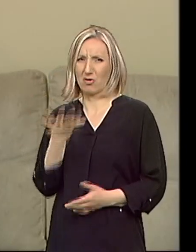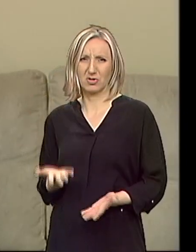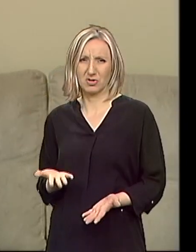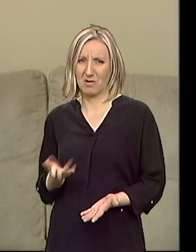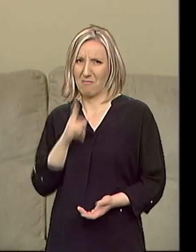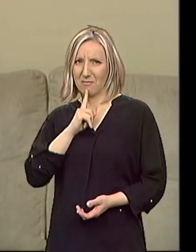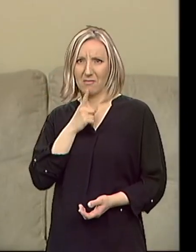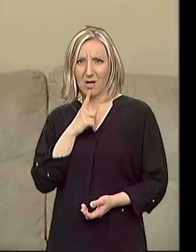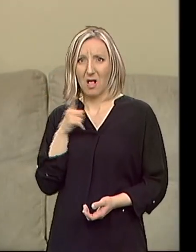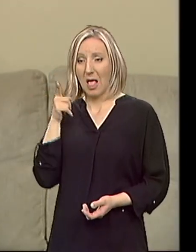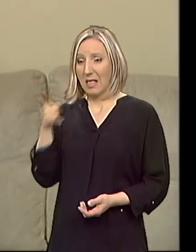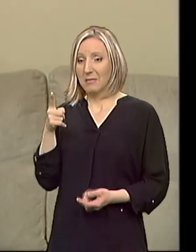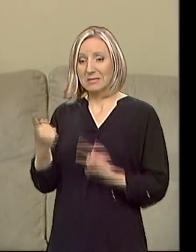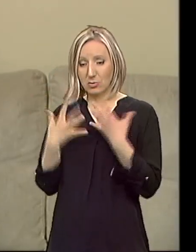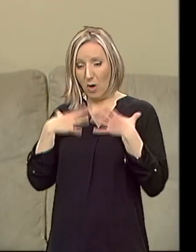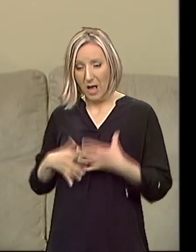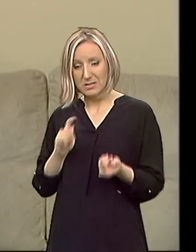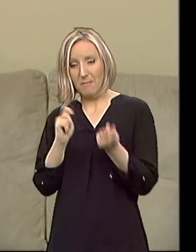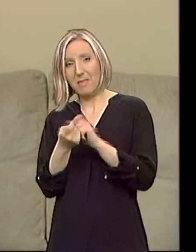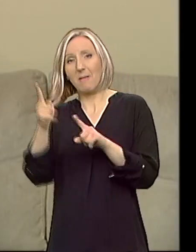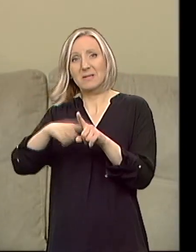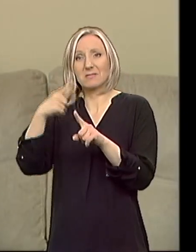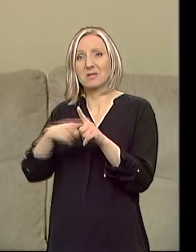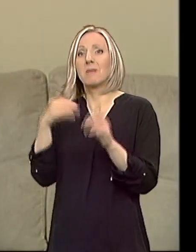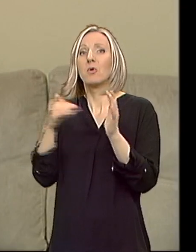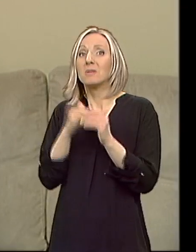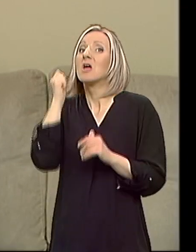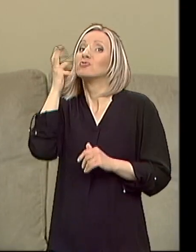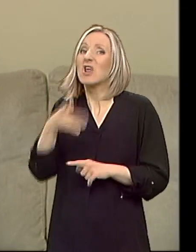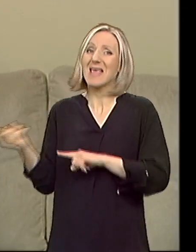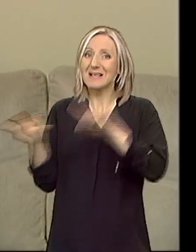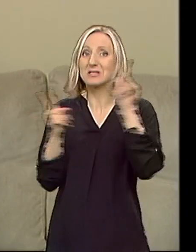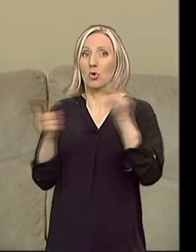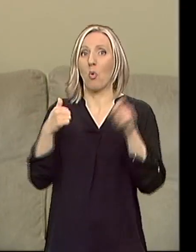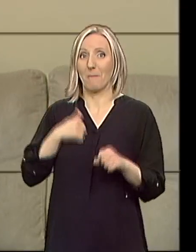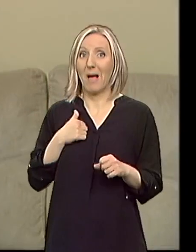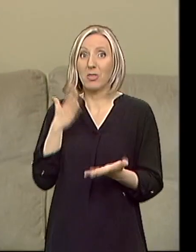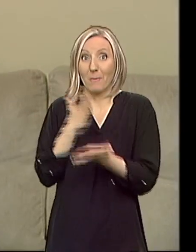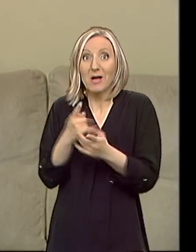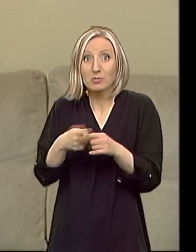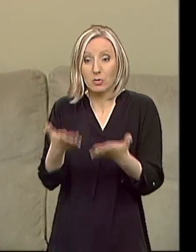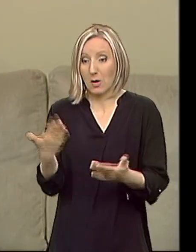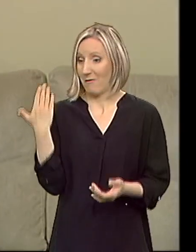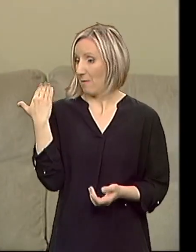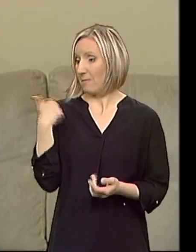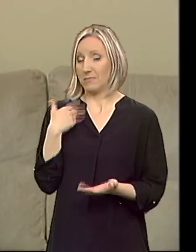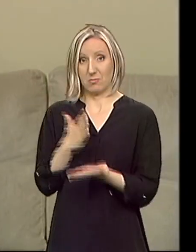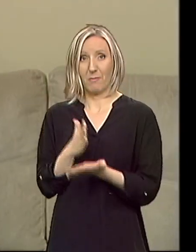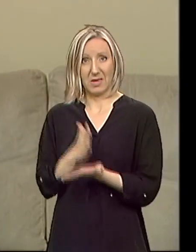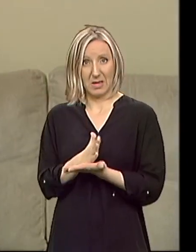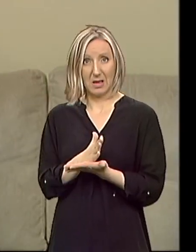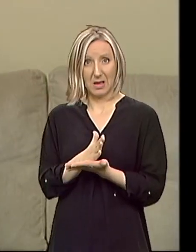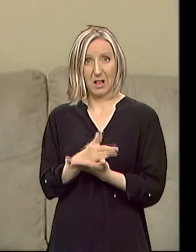stanje menja iz meseca u mesec i kod njih je potrebno baš često da idu u banju upravo iz tih razloga. Mi smo sad bili, evo recimo, u banji